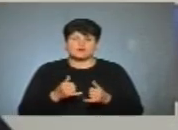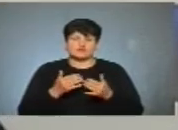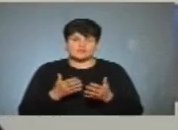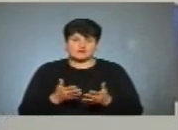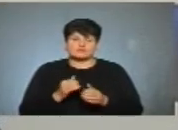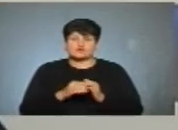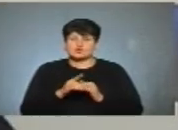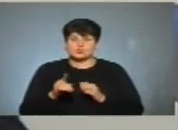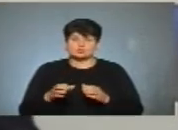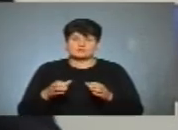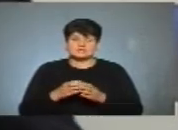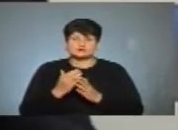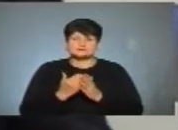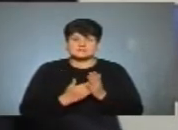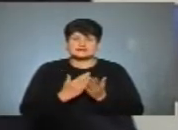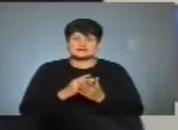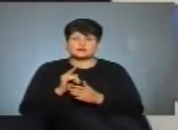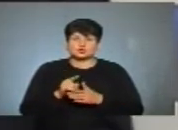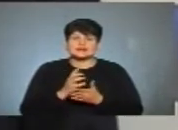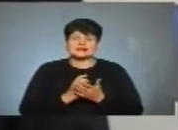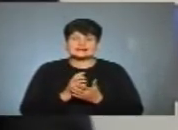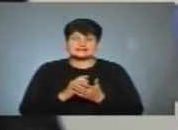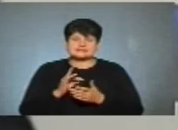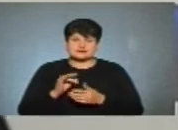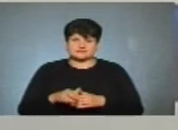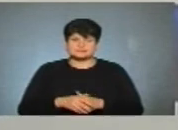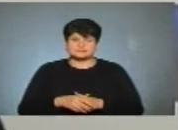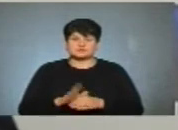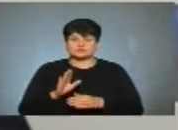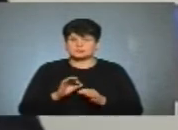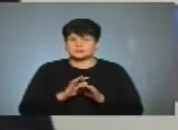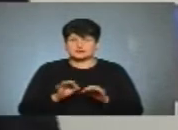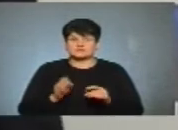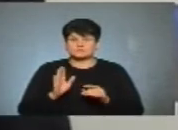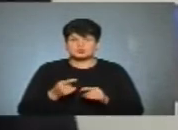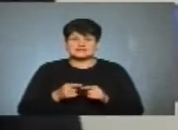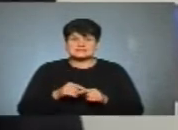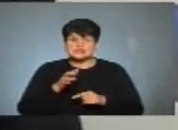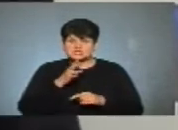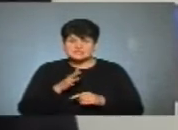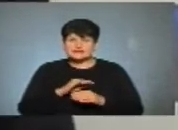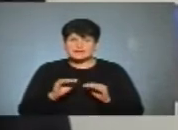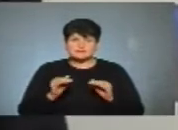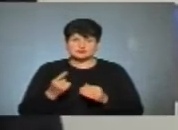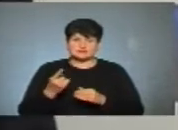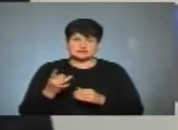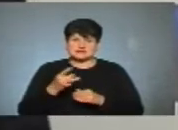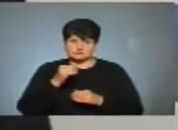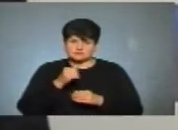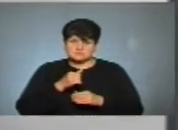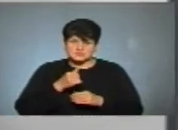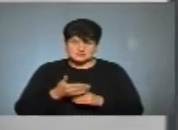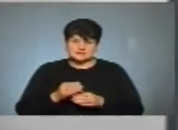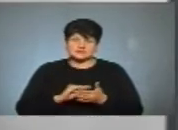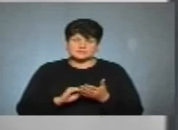в кожному партійному списку є той резервний, хто зайде замість Це буде прекрасно, якщо вас буде на цей час, просто не менше, ніж один раз на місяць, так